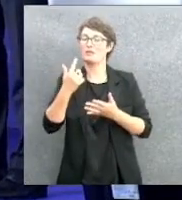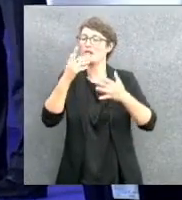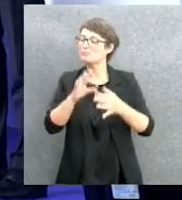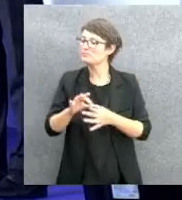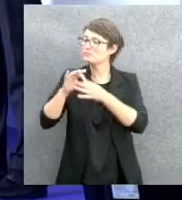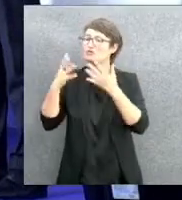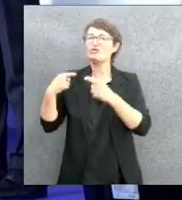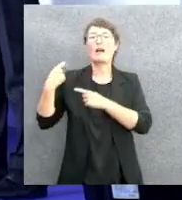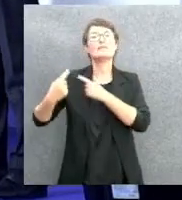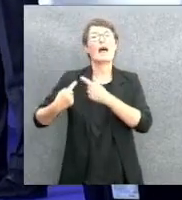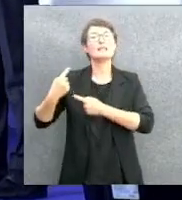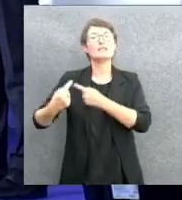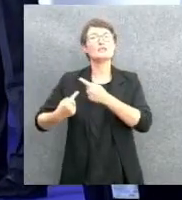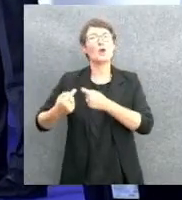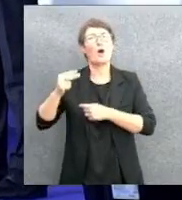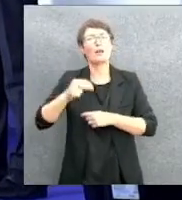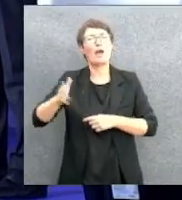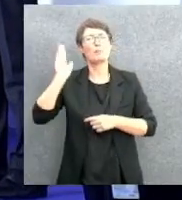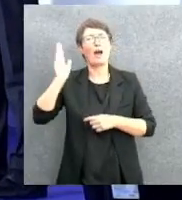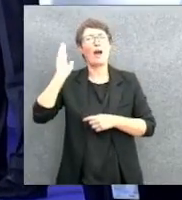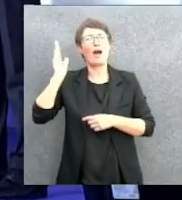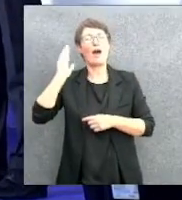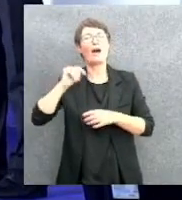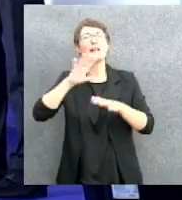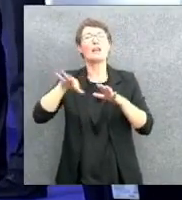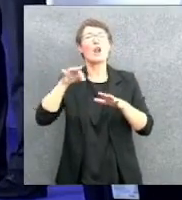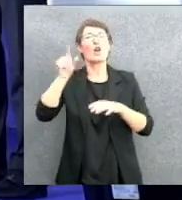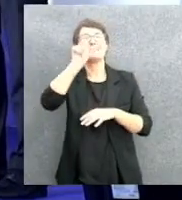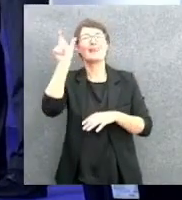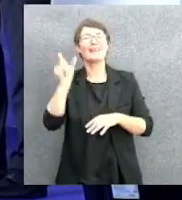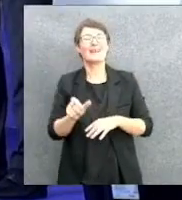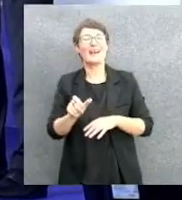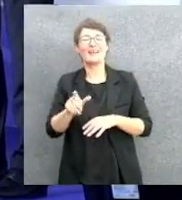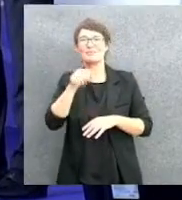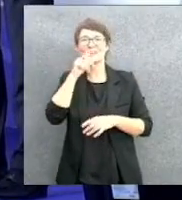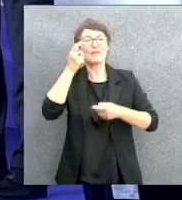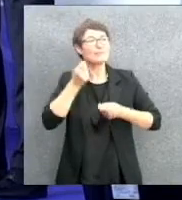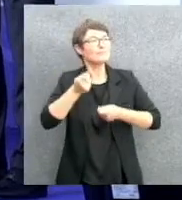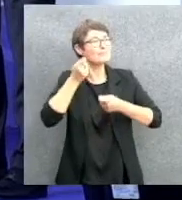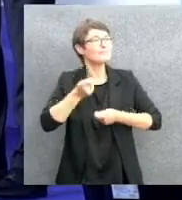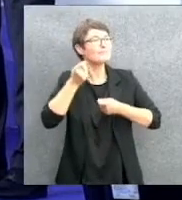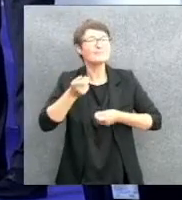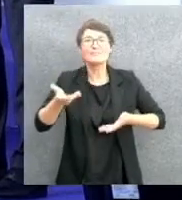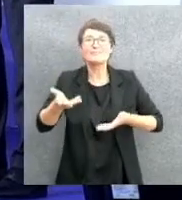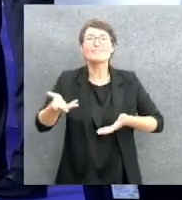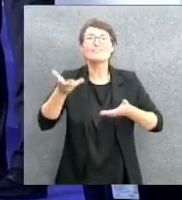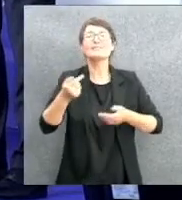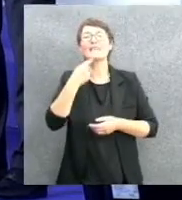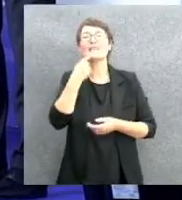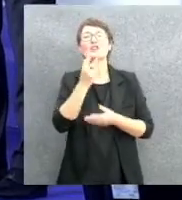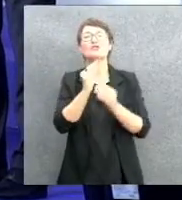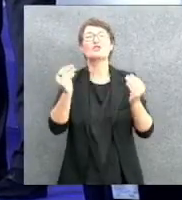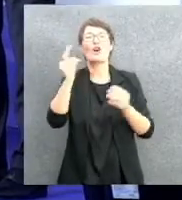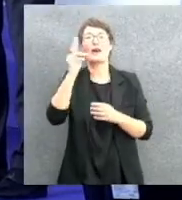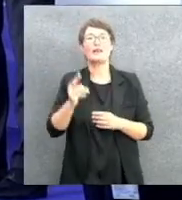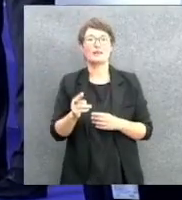Tanti tanti anni fa la Lotteria Italia lanciava dei giovani artisti, molti di questi sono nelle gallerie